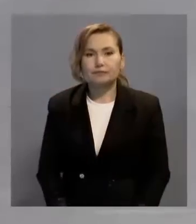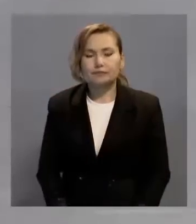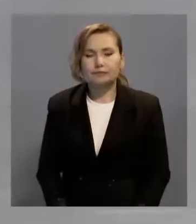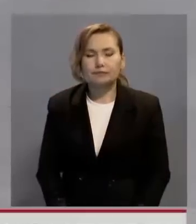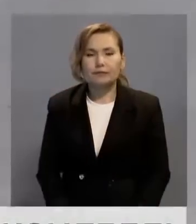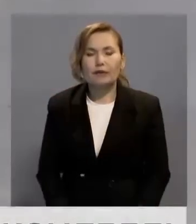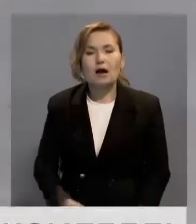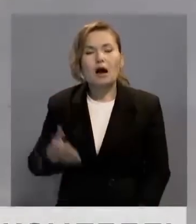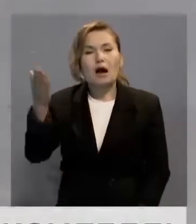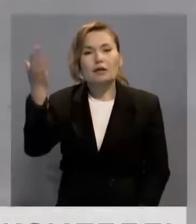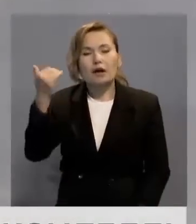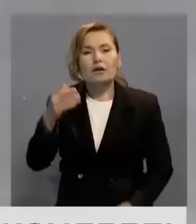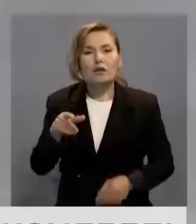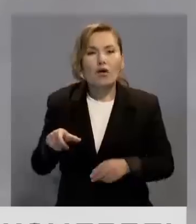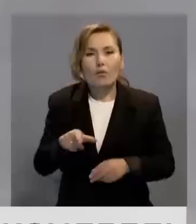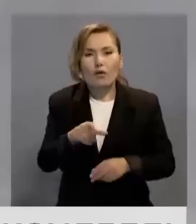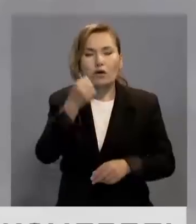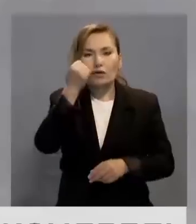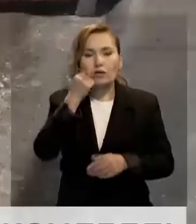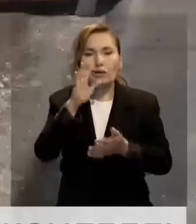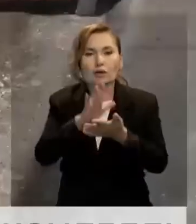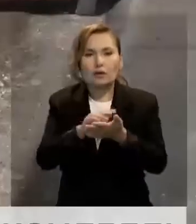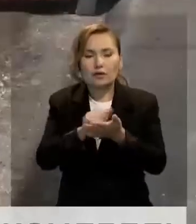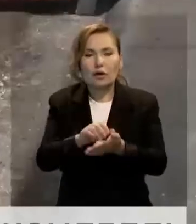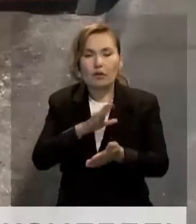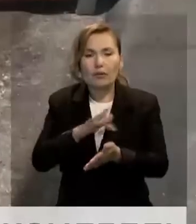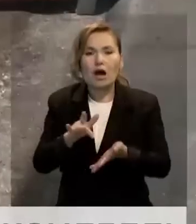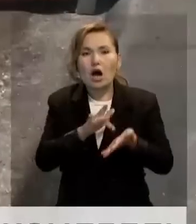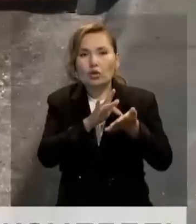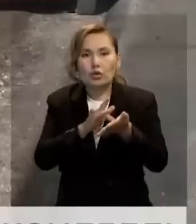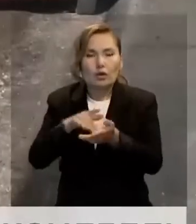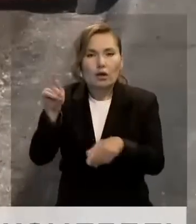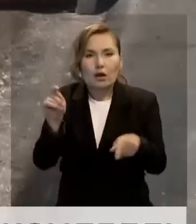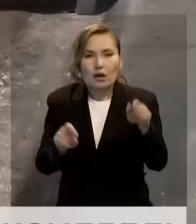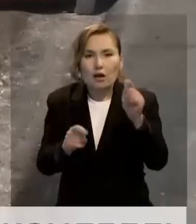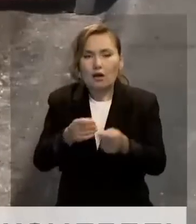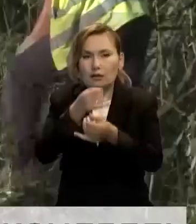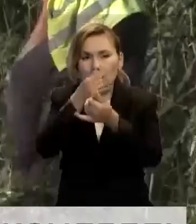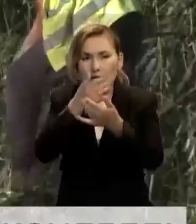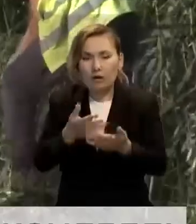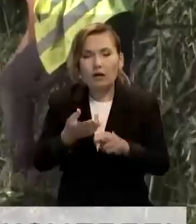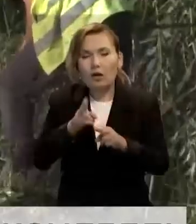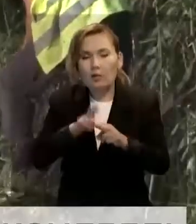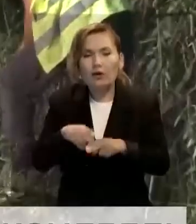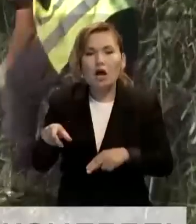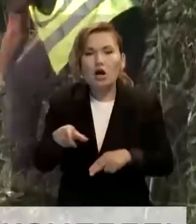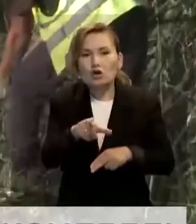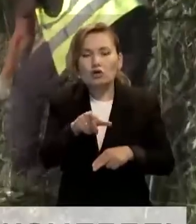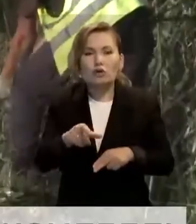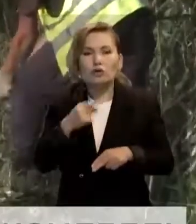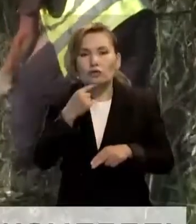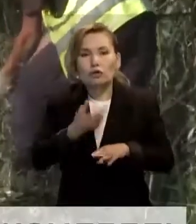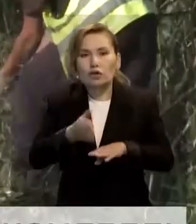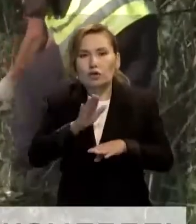Бұған дейін бұл жол бөлігі сыңгөт өріксізгі үйдеді. Туристер сол себепті айналма жолы арқылыға түнап жүрді. Жол азабын мұқтап